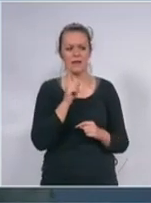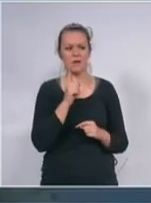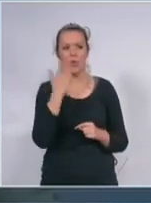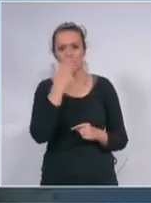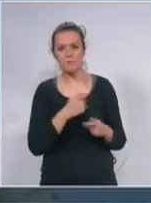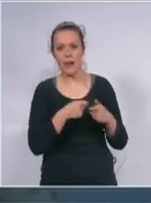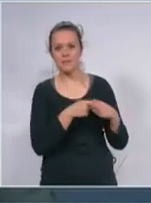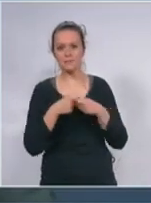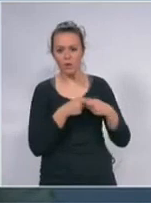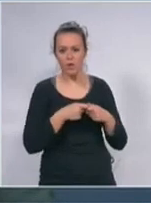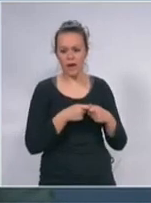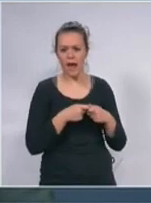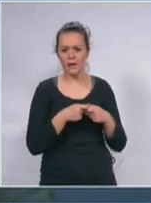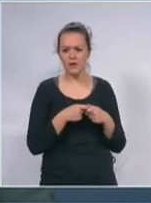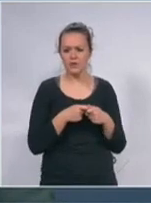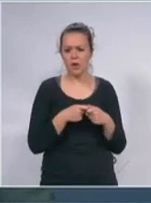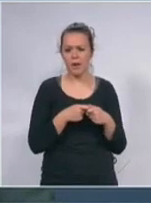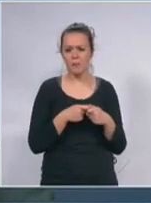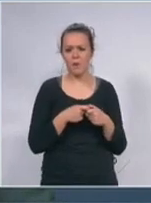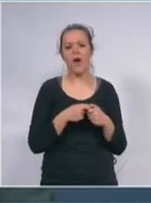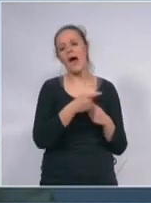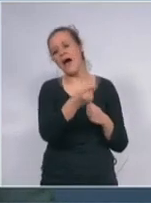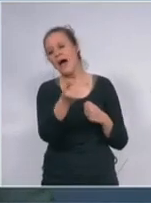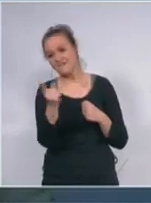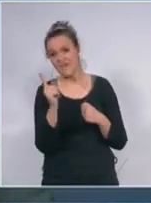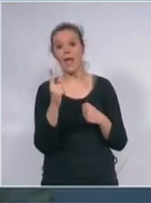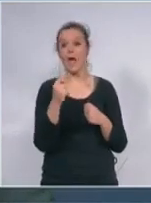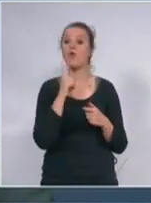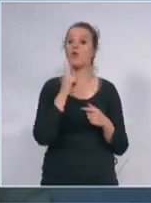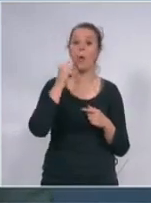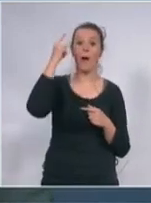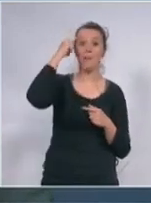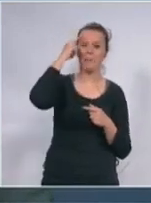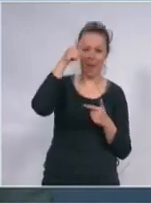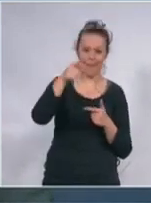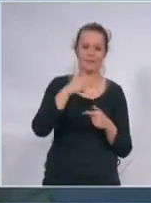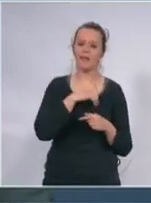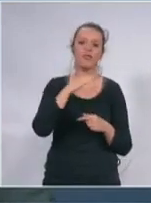budite kao Boga vas molim toliko disciplinovani da ostanete kod kuće